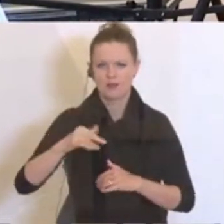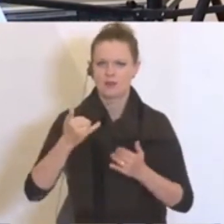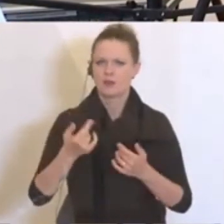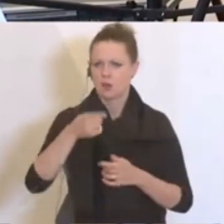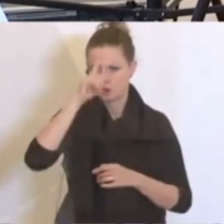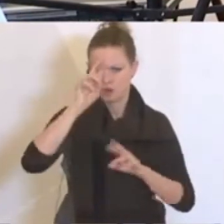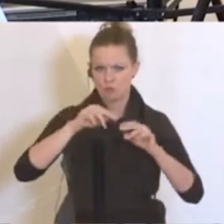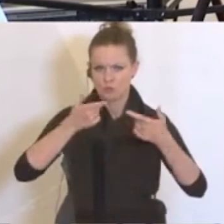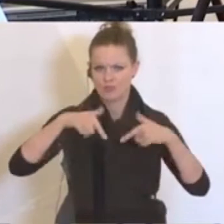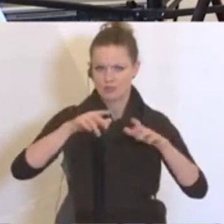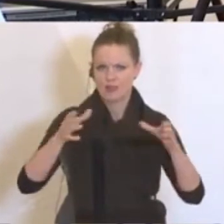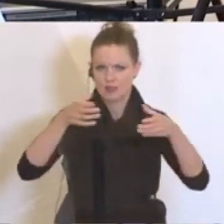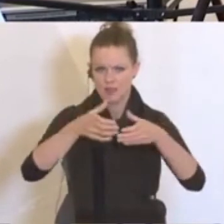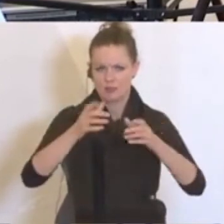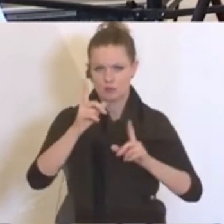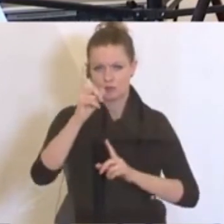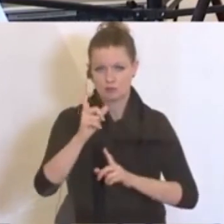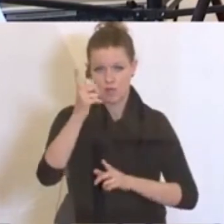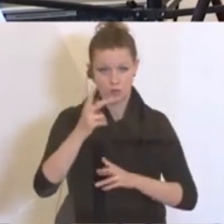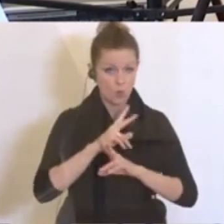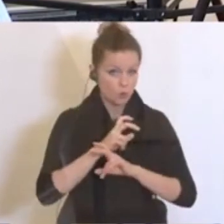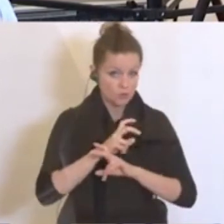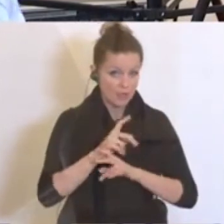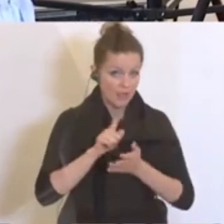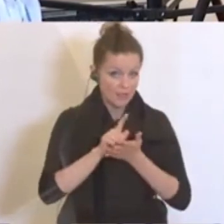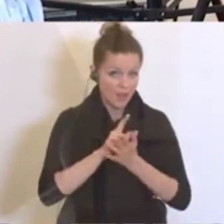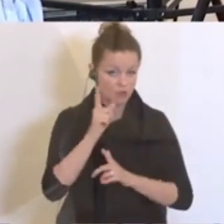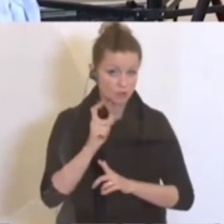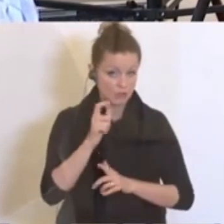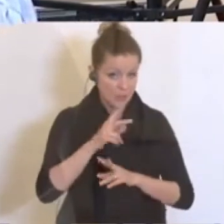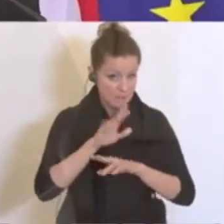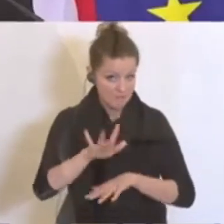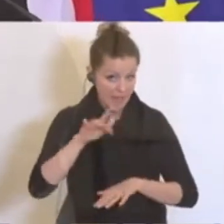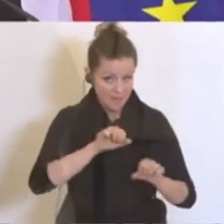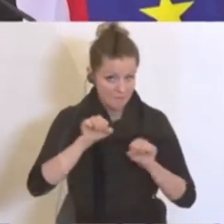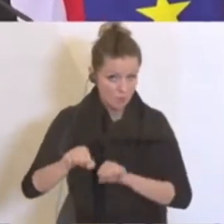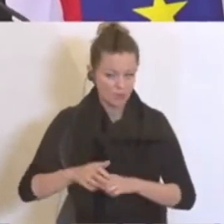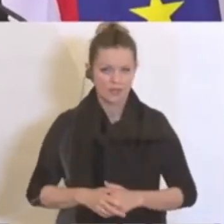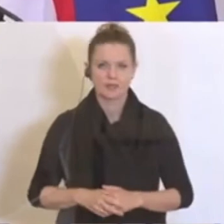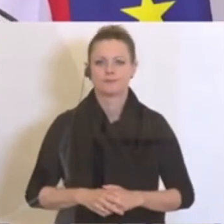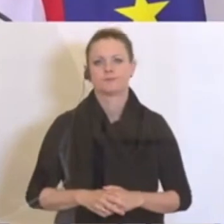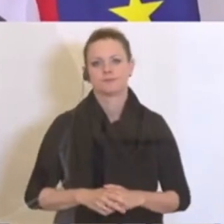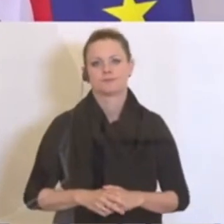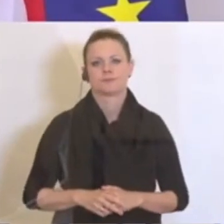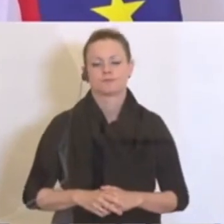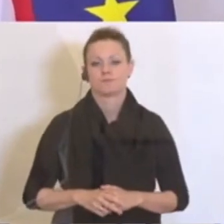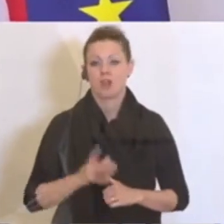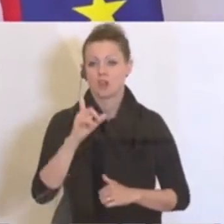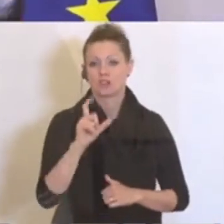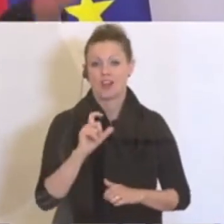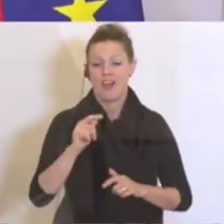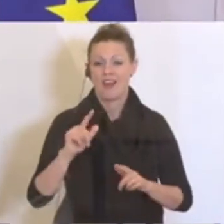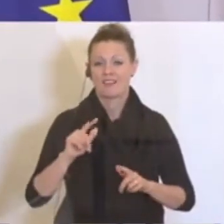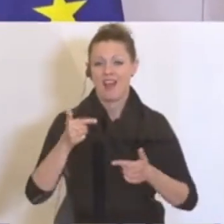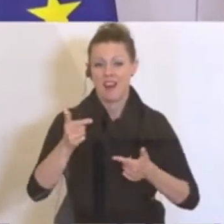wann, glauben Sie, kann die österreichische Bundesliga starten? Ist das vielleicht schon im Mai möglich? Den Start der Liga